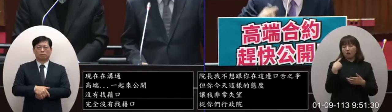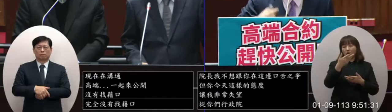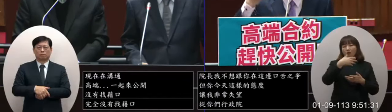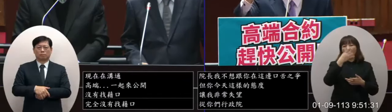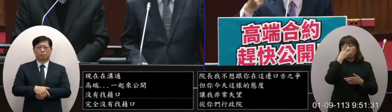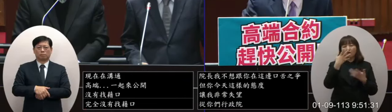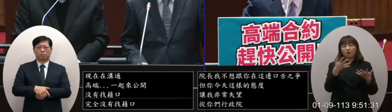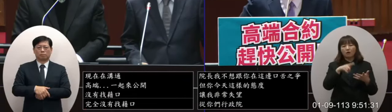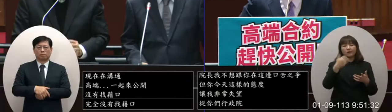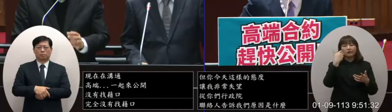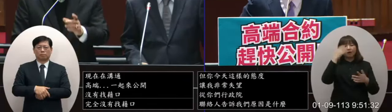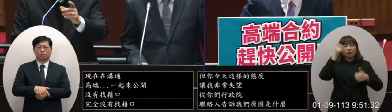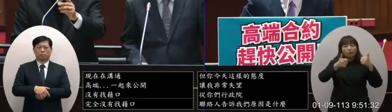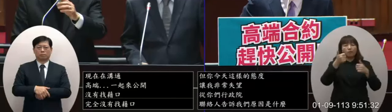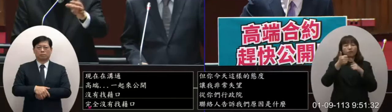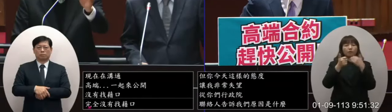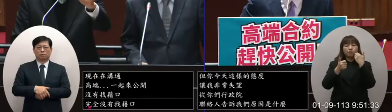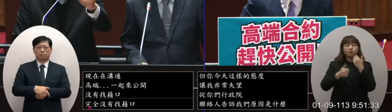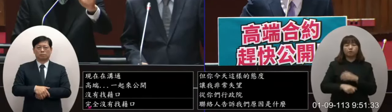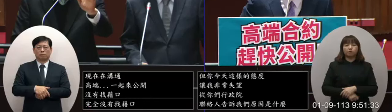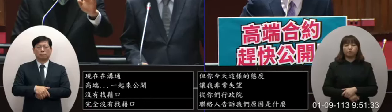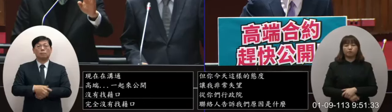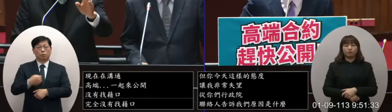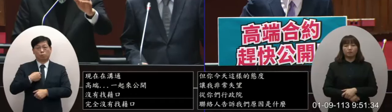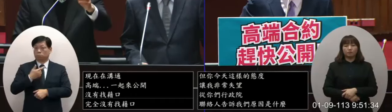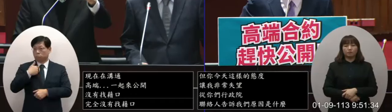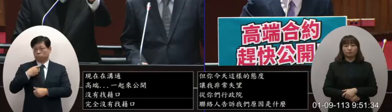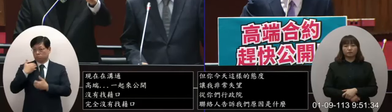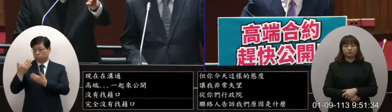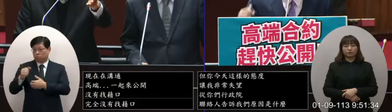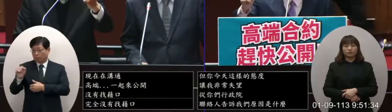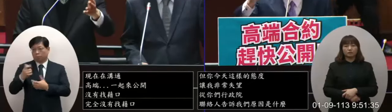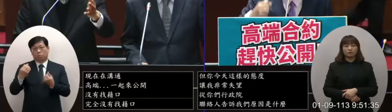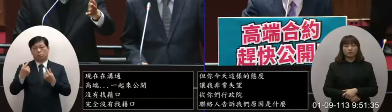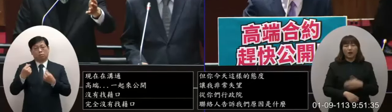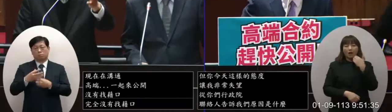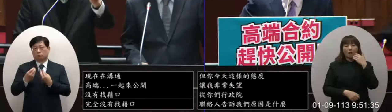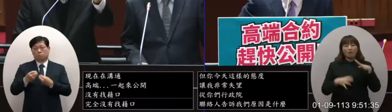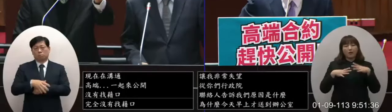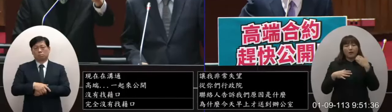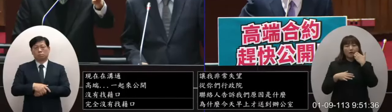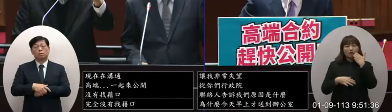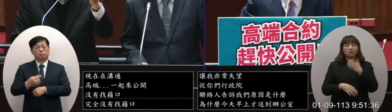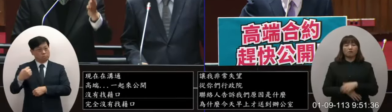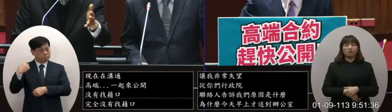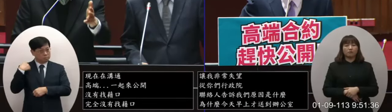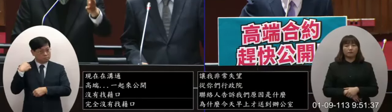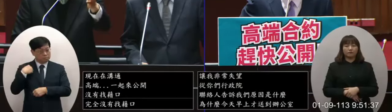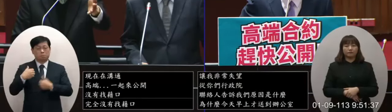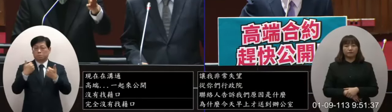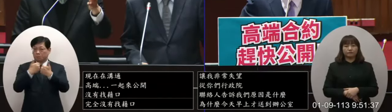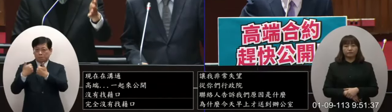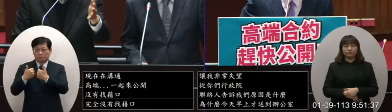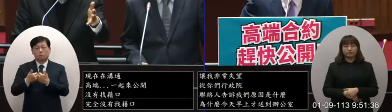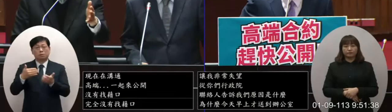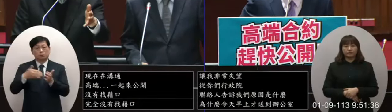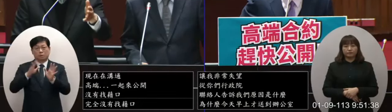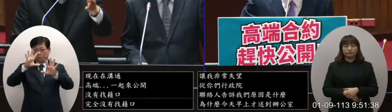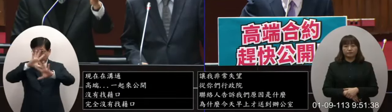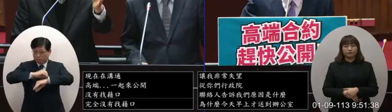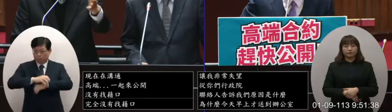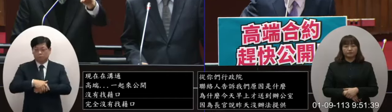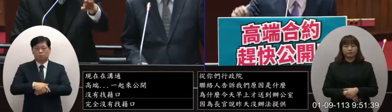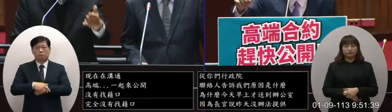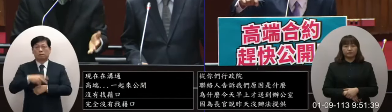沒有辦法提供請問這是哪一位長官我我們沒有說沒有辦法提供我要跟我講我們昨天開會開到了晚上